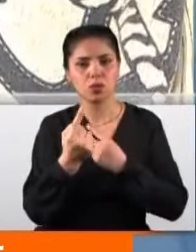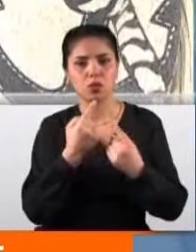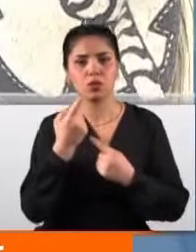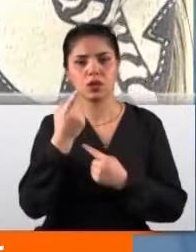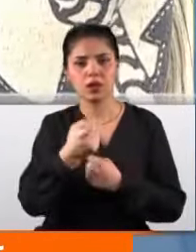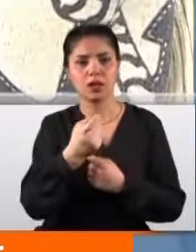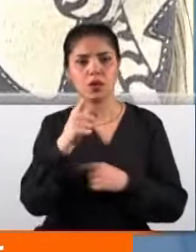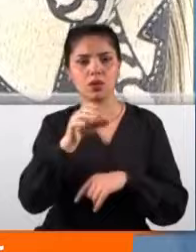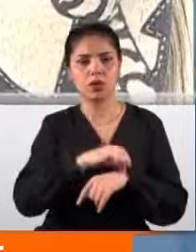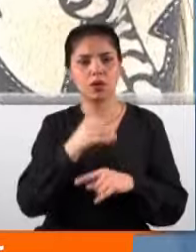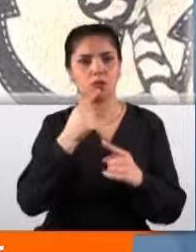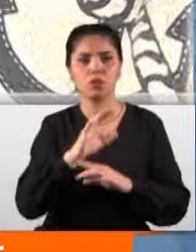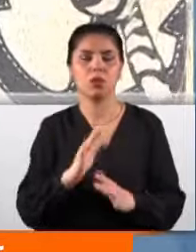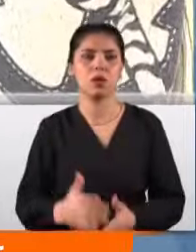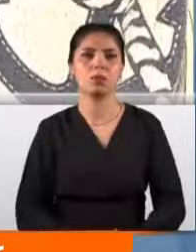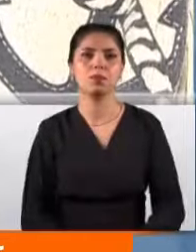çekilden konuşuldu.